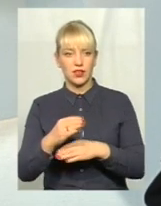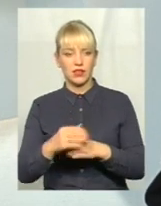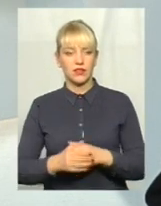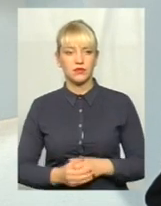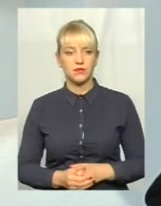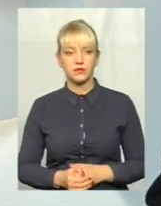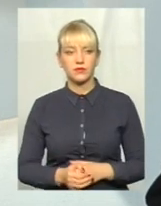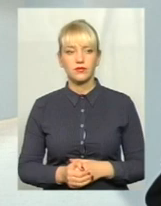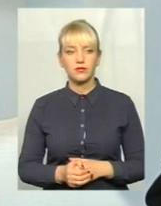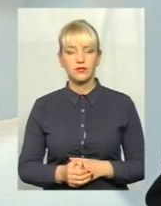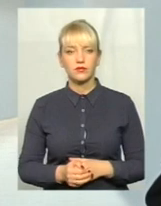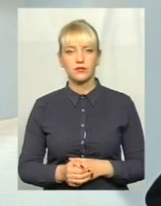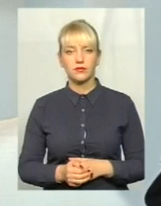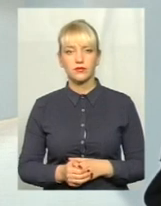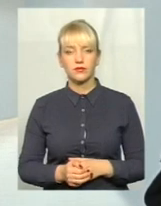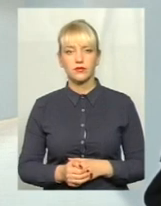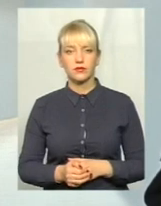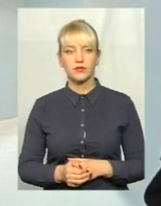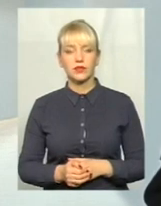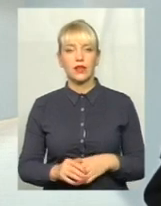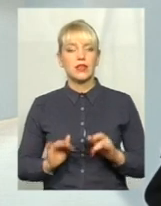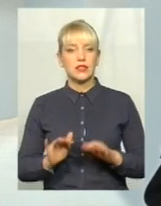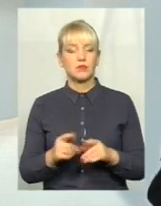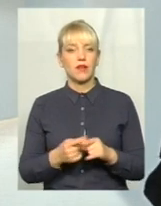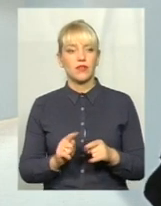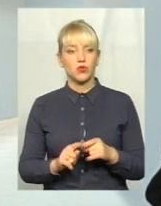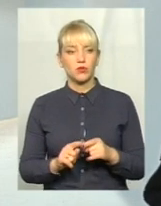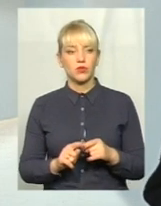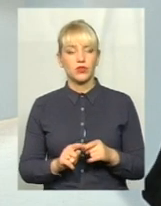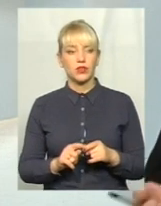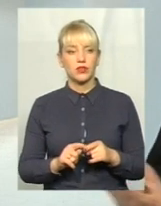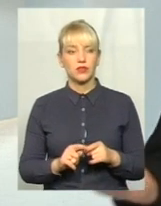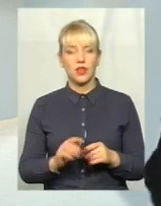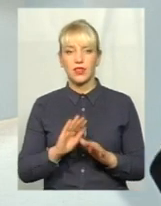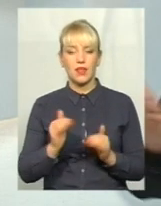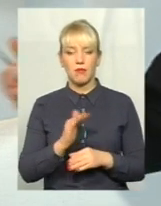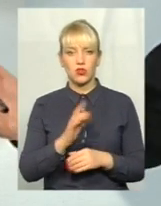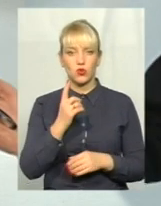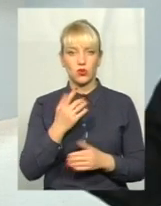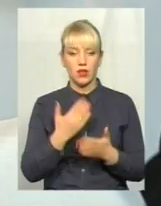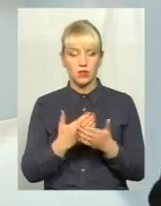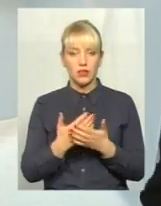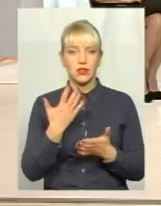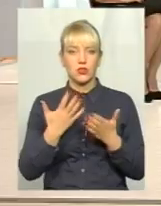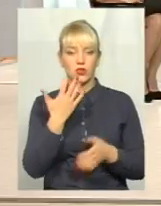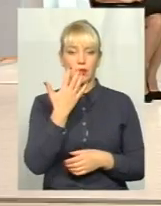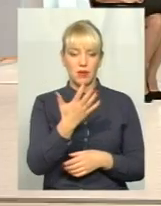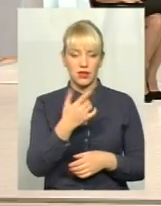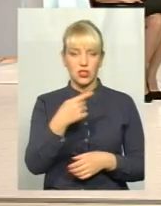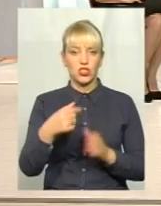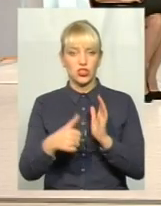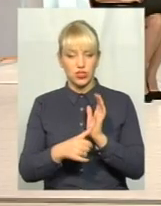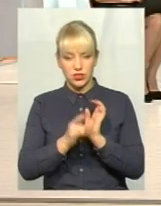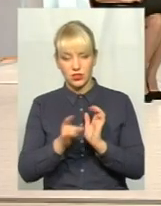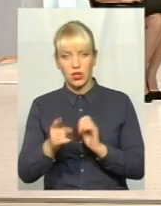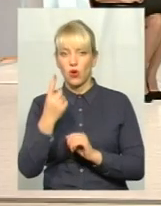фізичними можливостями. Справа в тому, що… Ну, і не менше одного, наприклад, коли там є 5-6 паркомісць, то